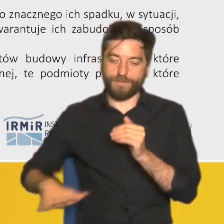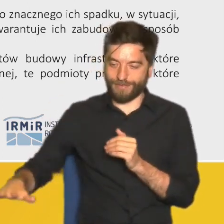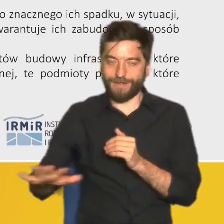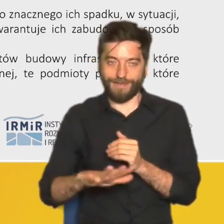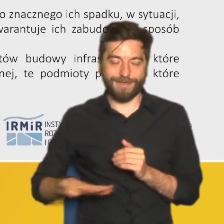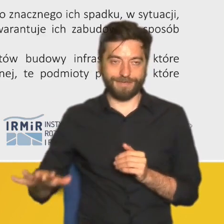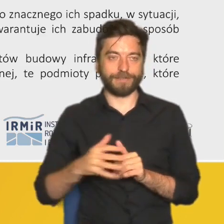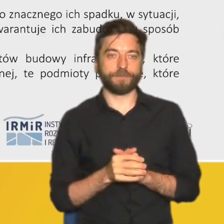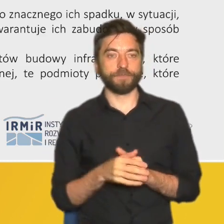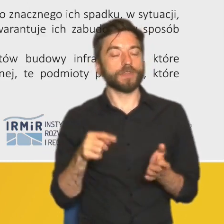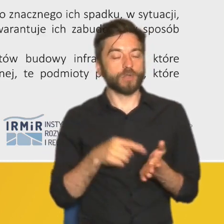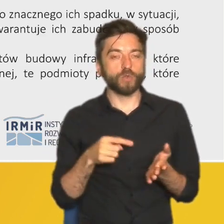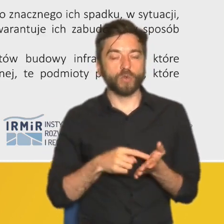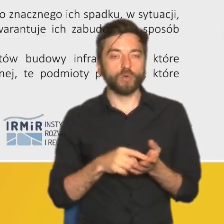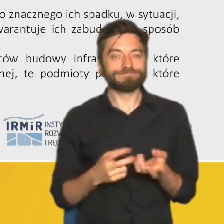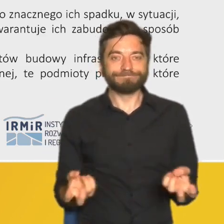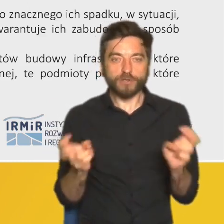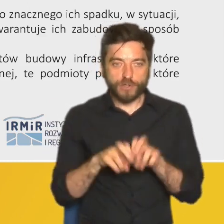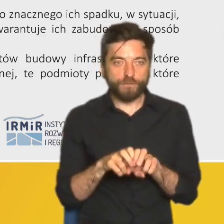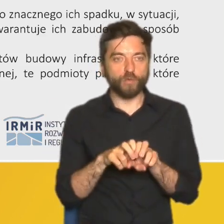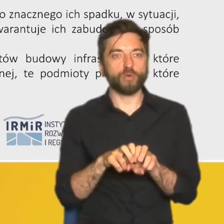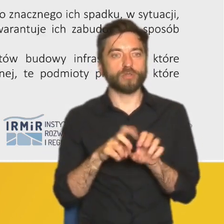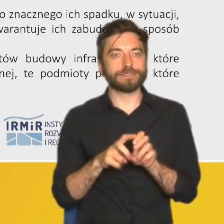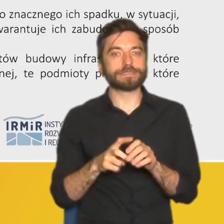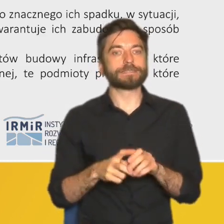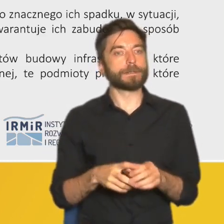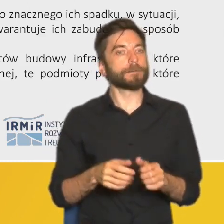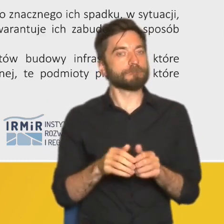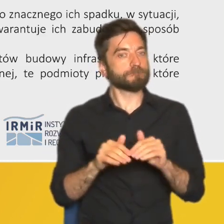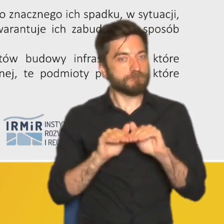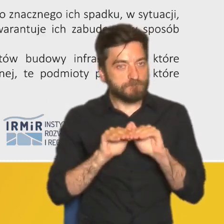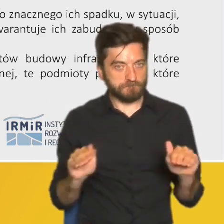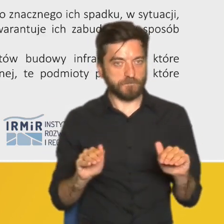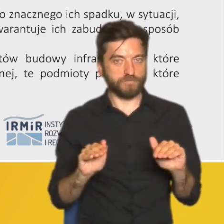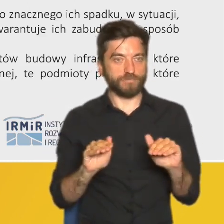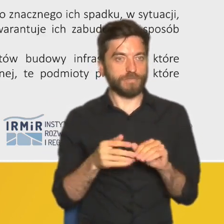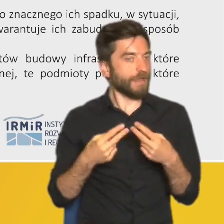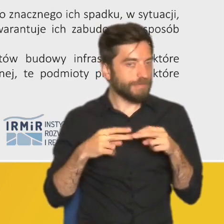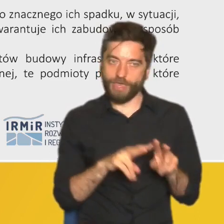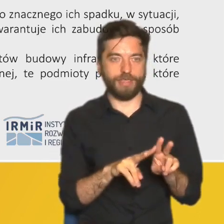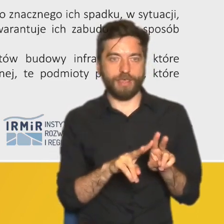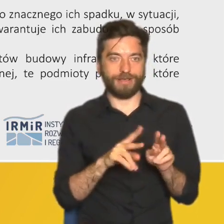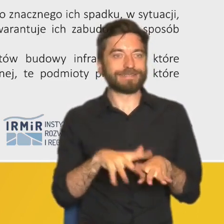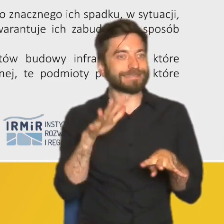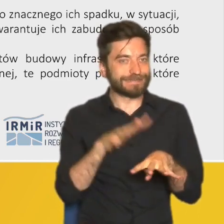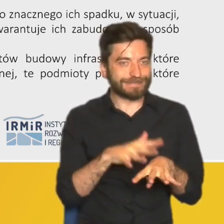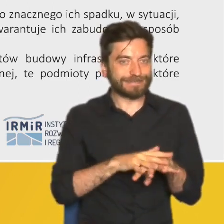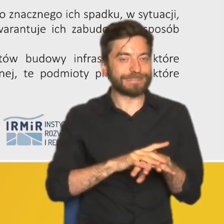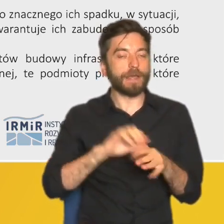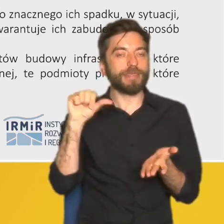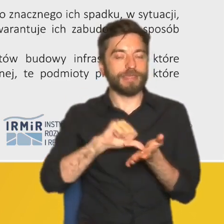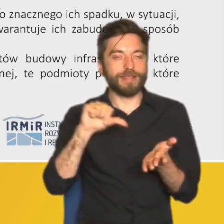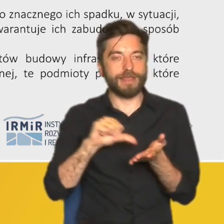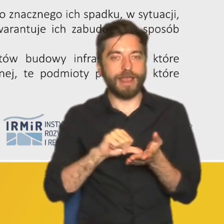stworzony by został w ten sposób również stabilny niezależny od systemu centralnego